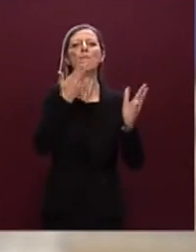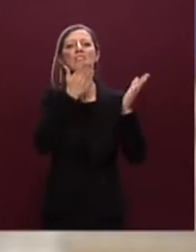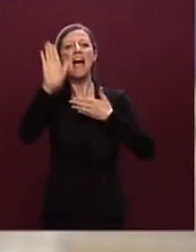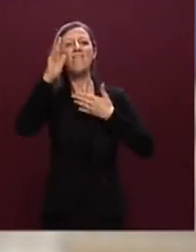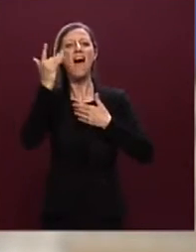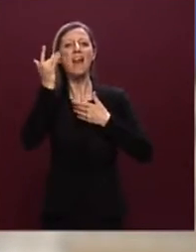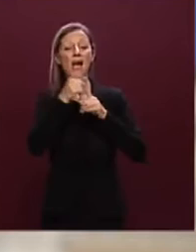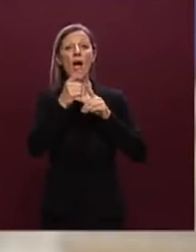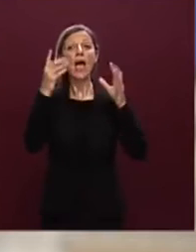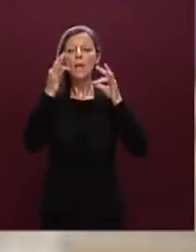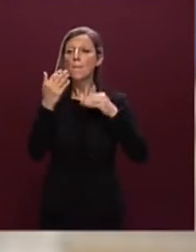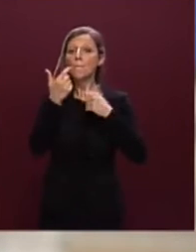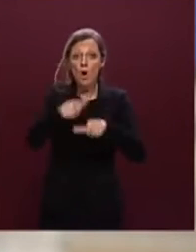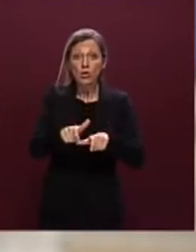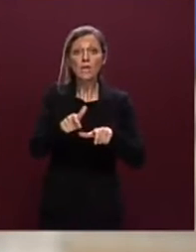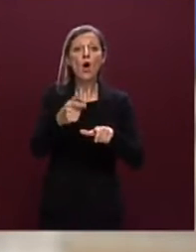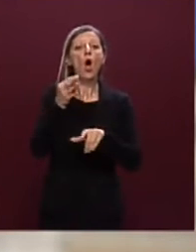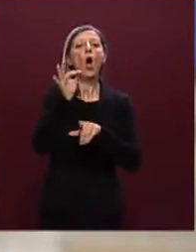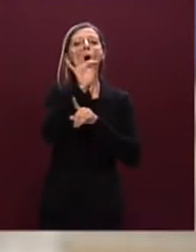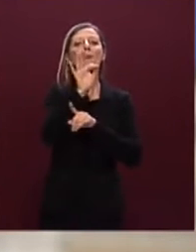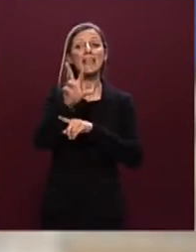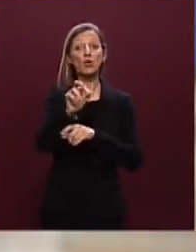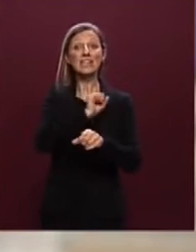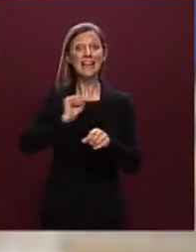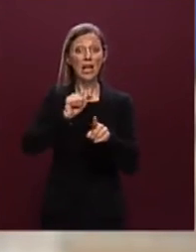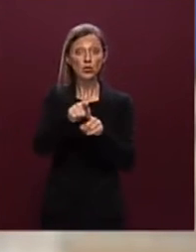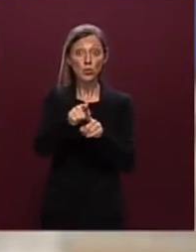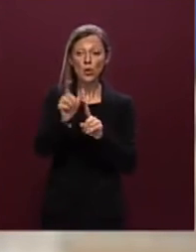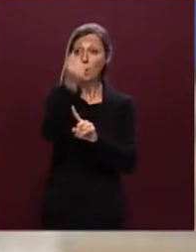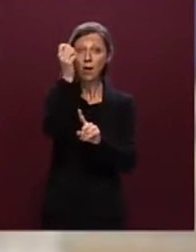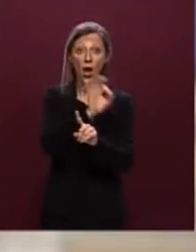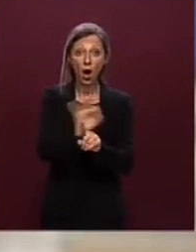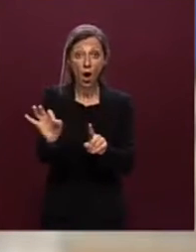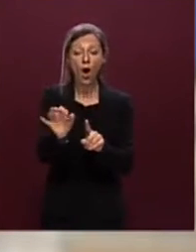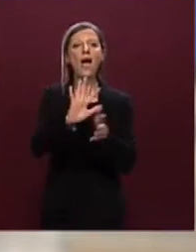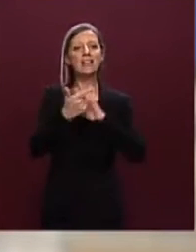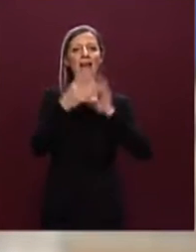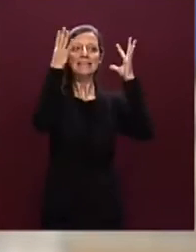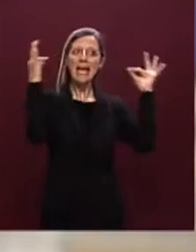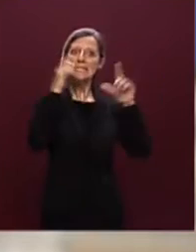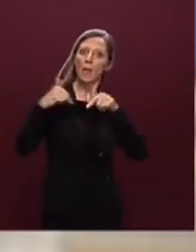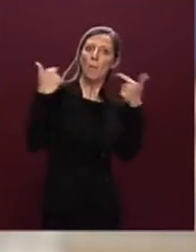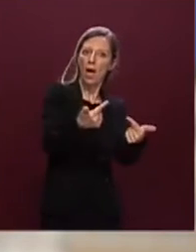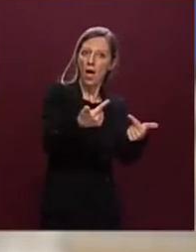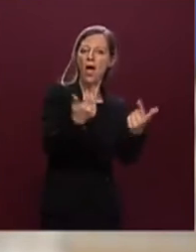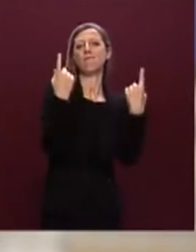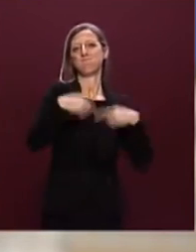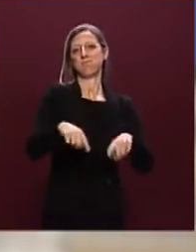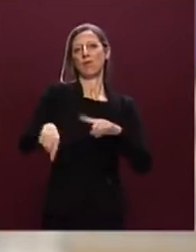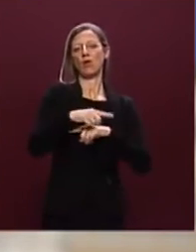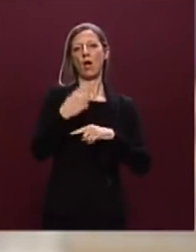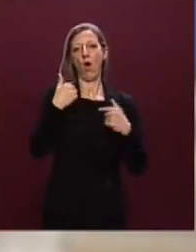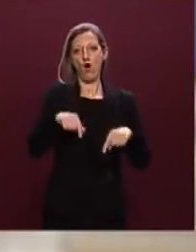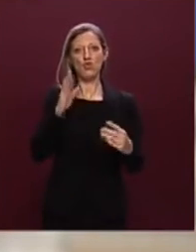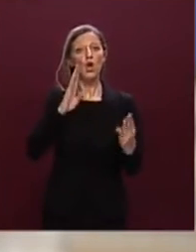rischio che il non raggiungimento dell'obiettivo al 30 di giugno li possano mettere in discussione allora il confronto è quello di andare a